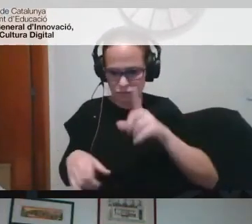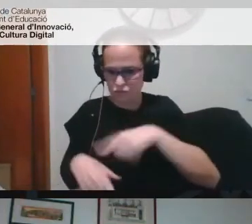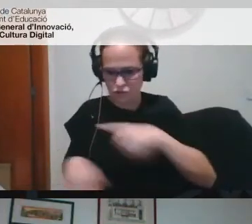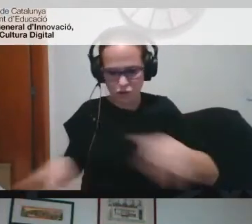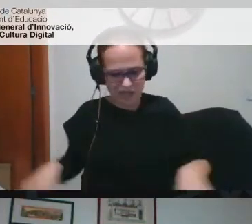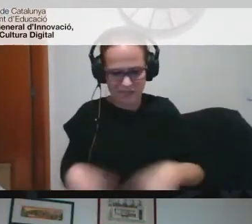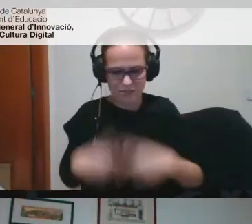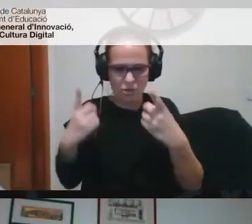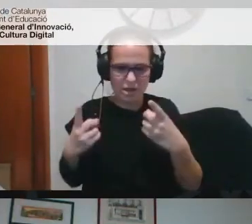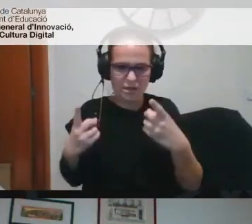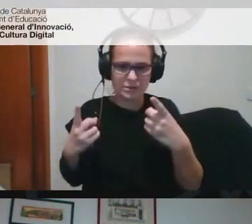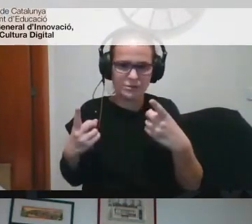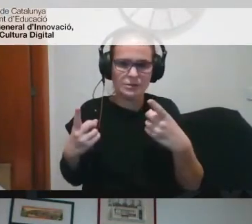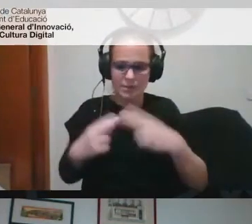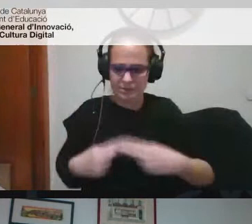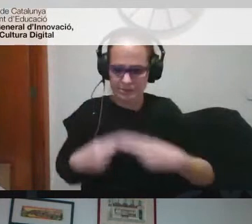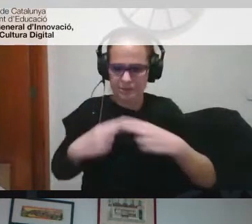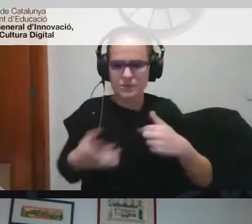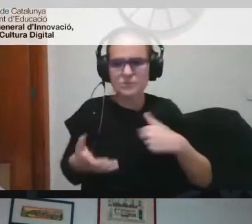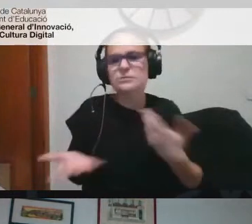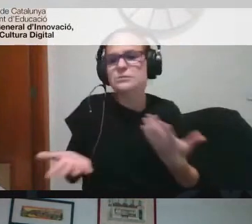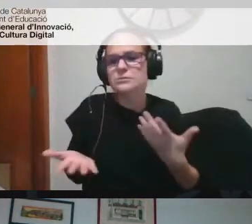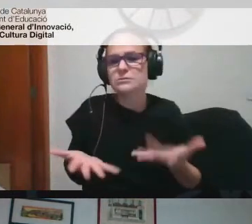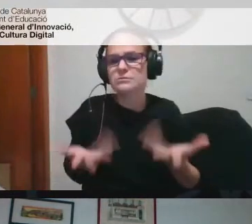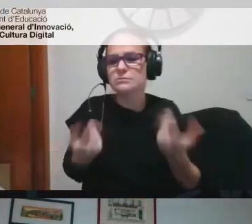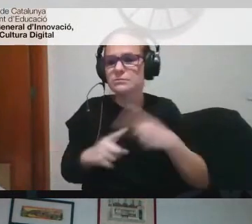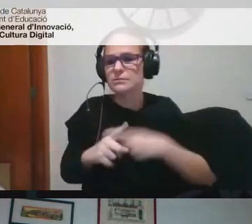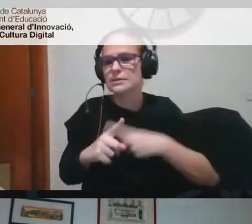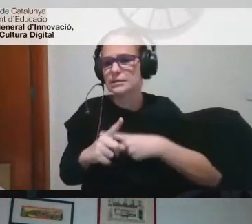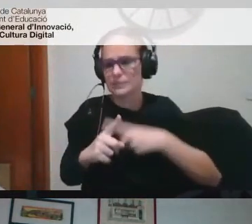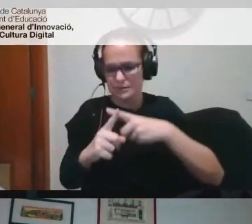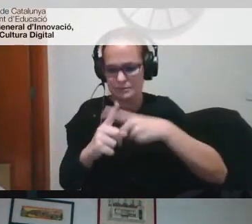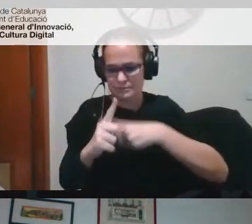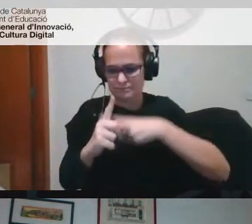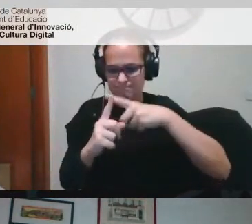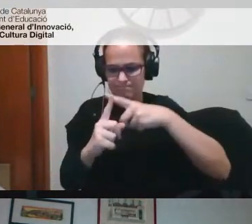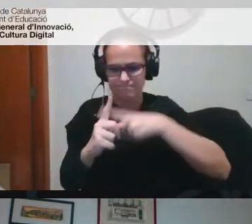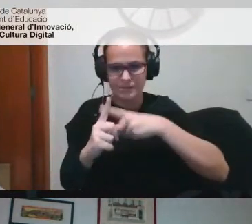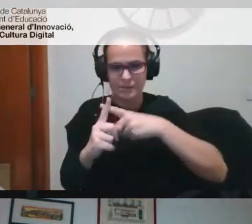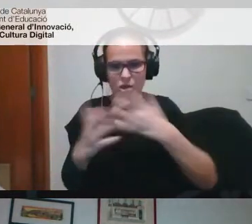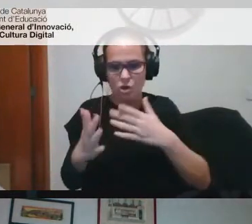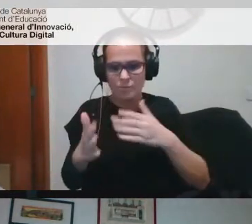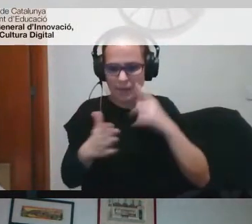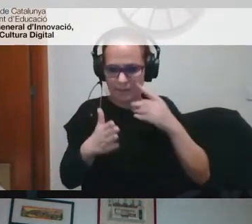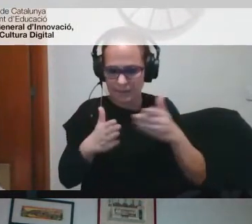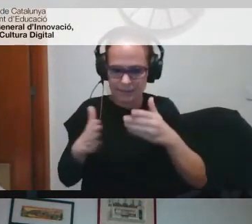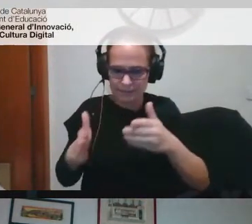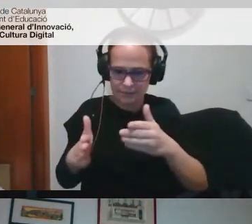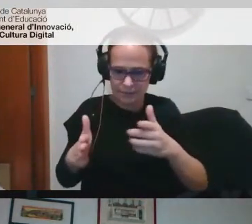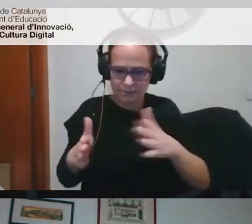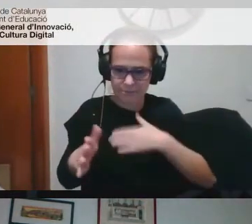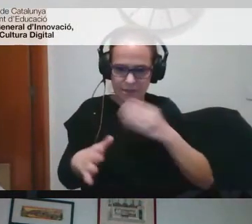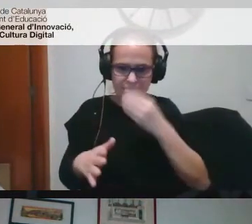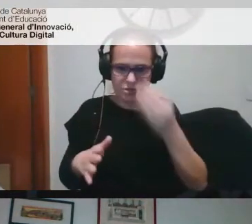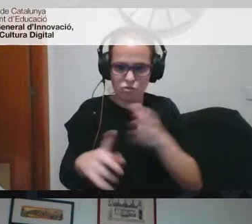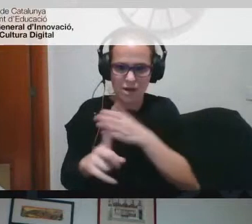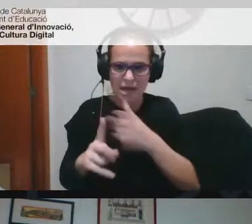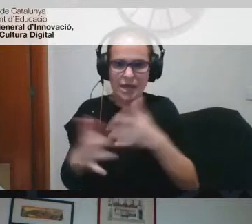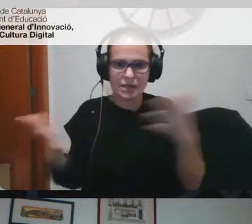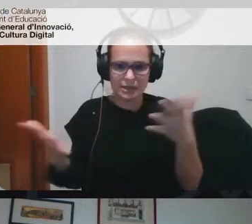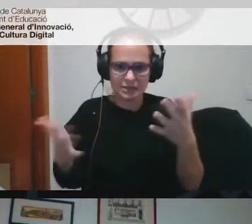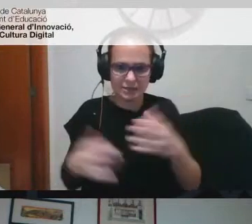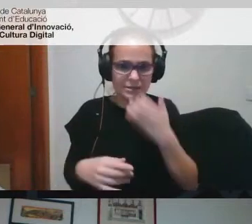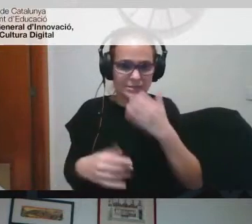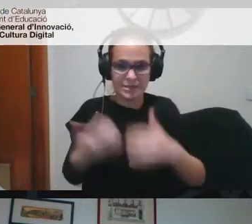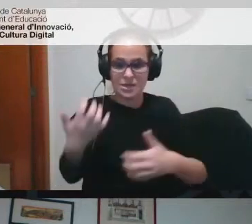és igual exactament on som quina competència tinc jo i cap on puc caminar com a mínim personalment per millorar en aquest sentit segur que si